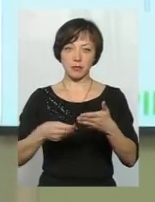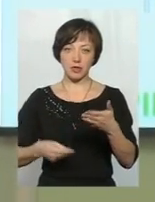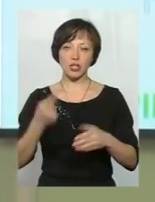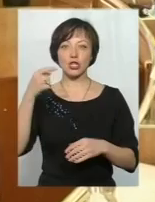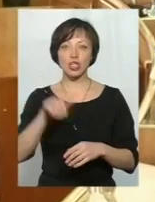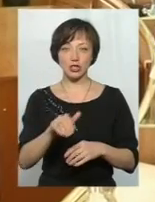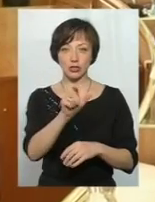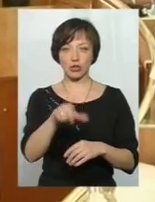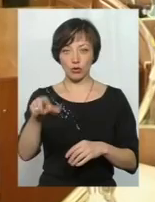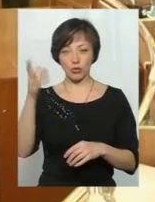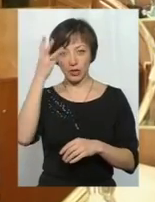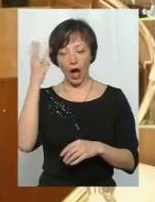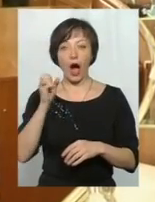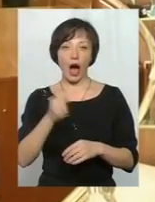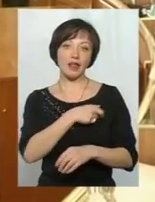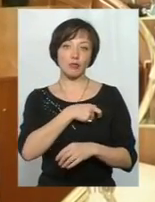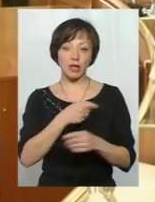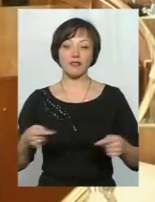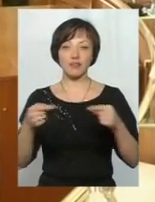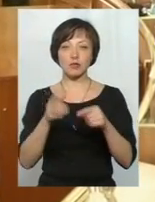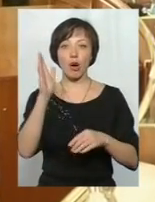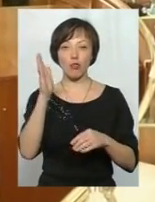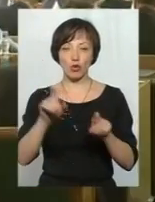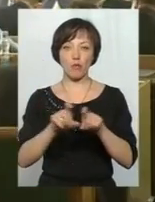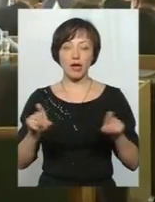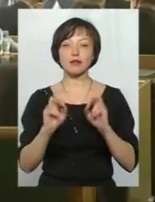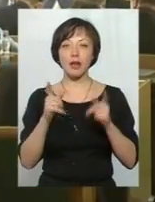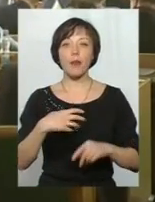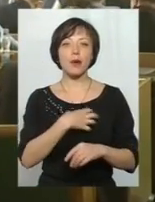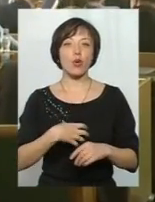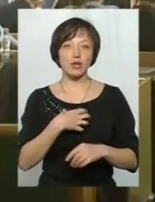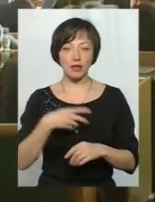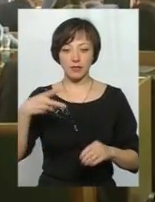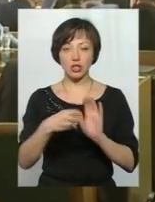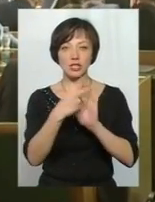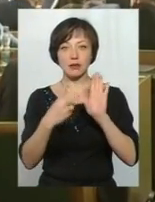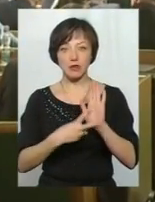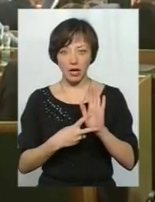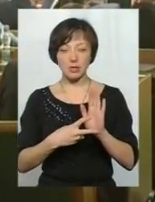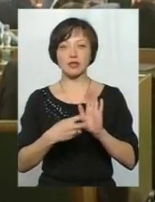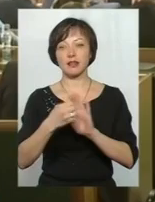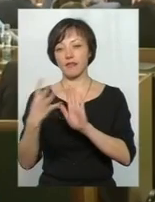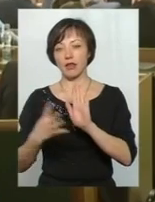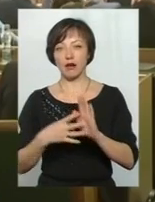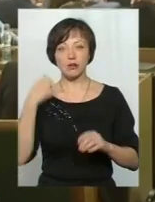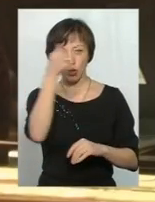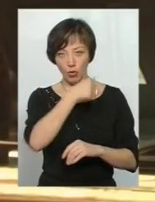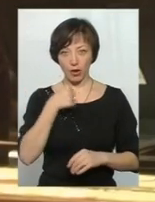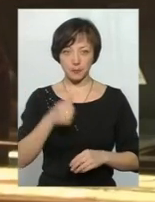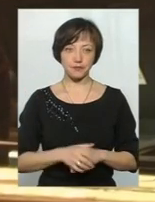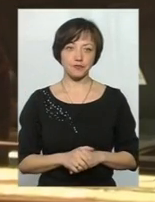тисяча подолян. А депутати визначили майбутній об'єкт як пріоритетний на 2017-2019 роки.